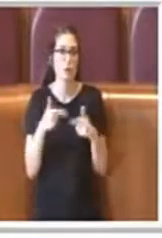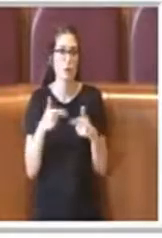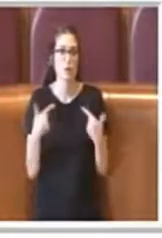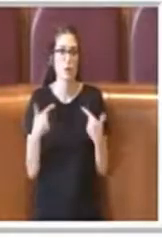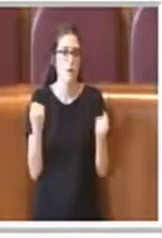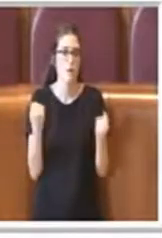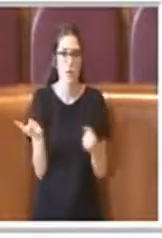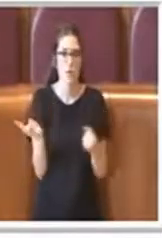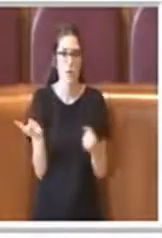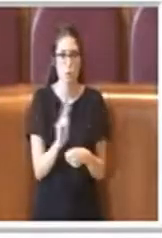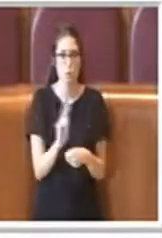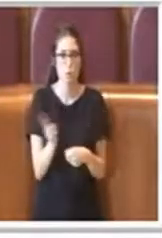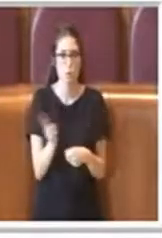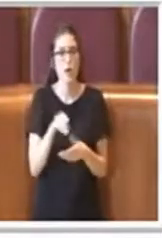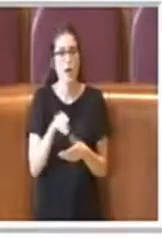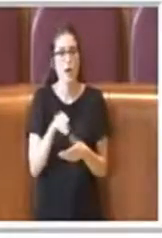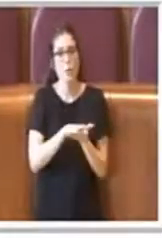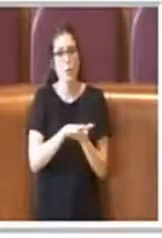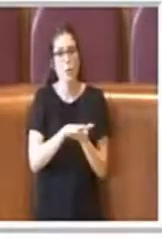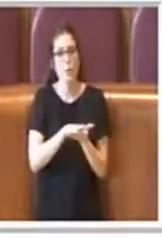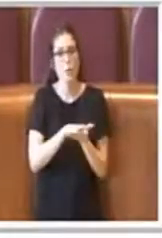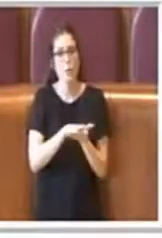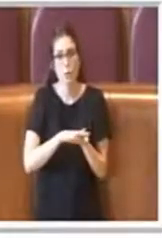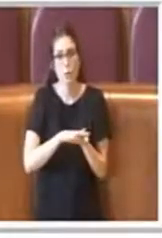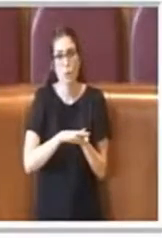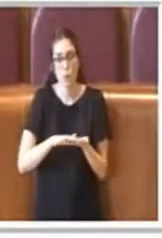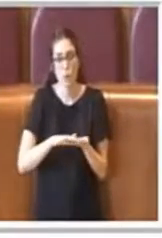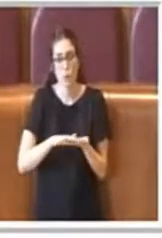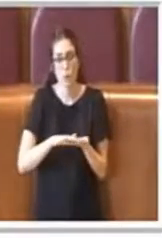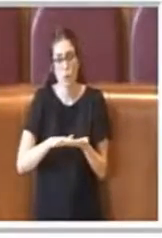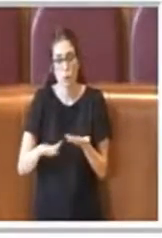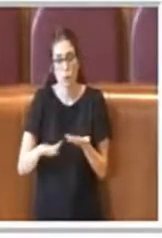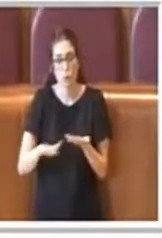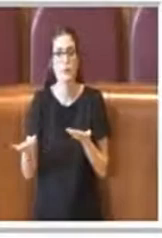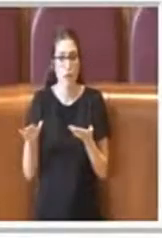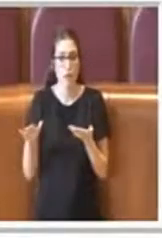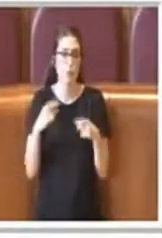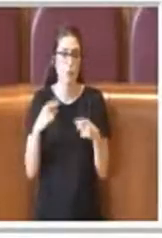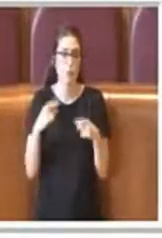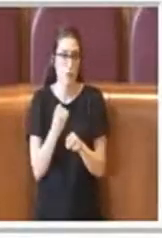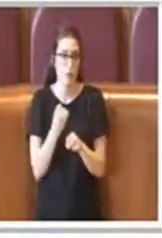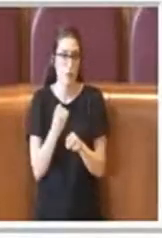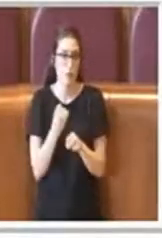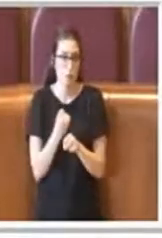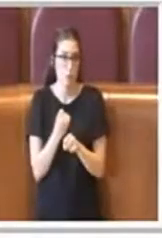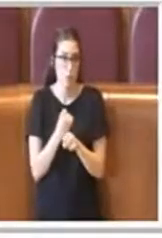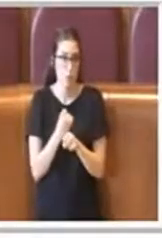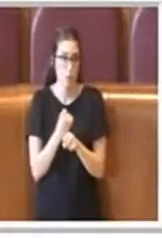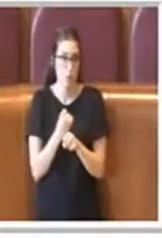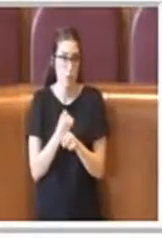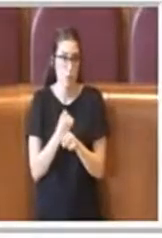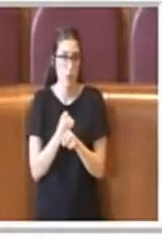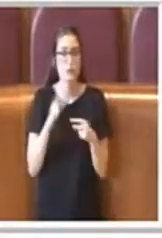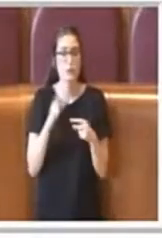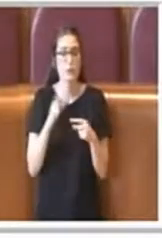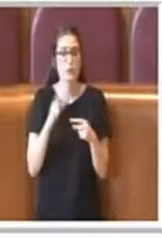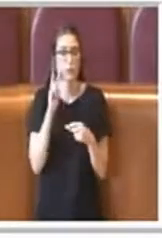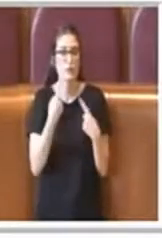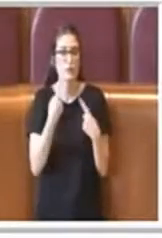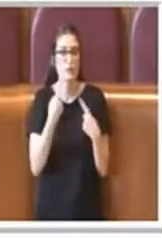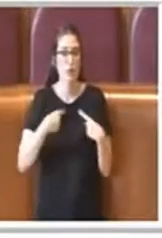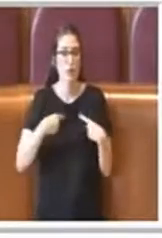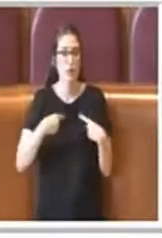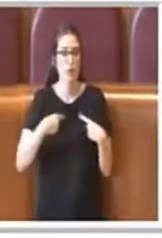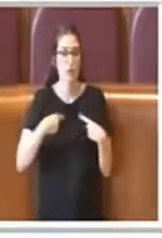valorizzare anche la purezza insomma di questo lavoro. Quindi dal nostro punto di